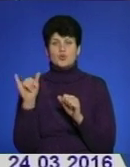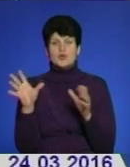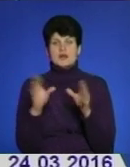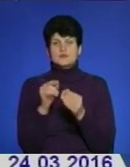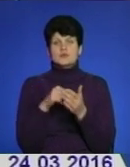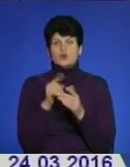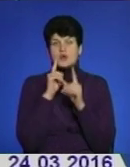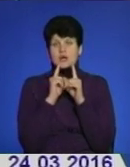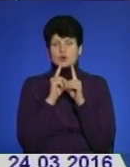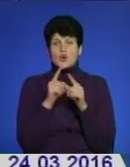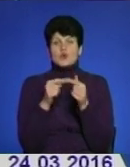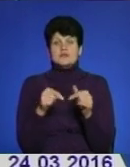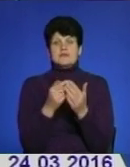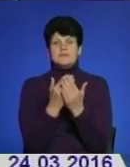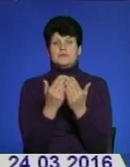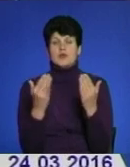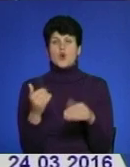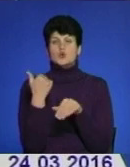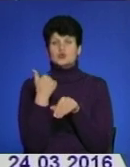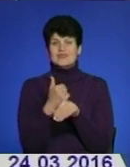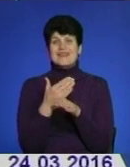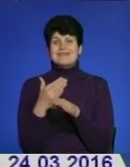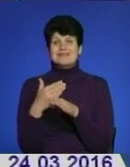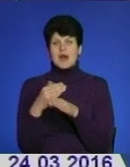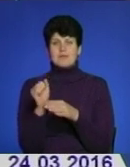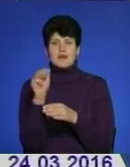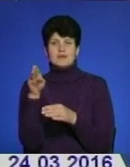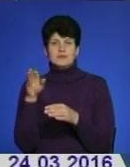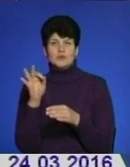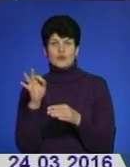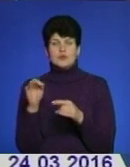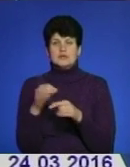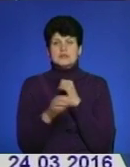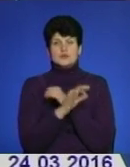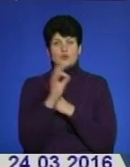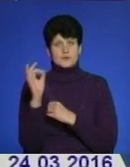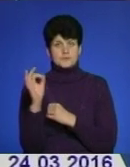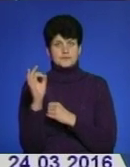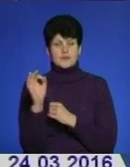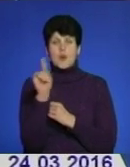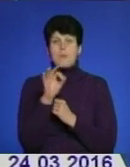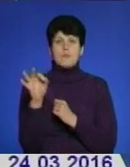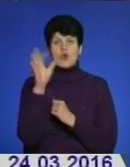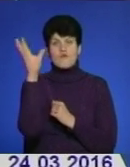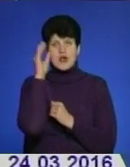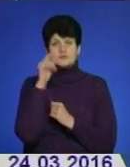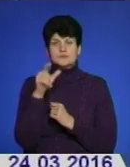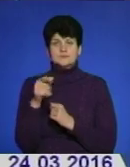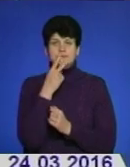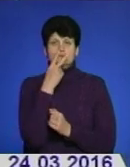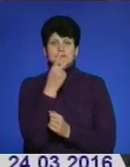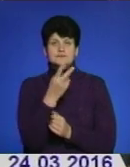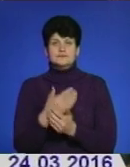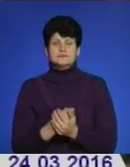організували експозицію про основні етапи антитерористичної операції на Сході. Про враження тернополян – дивіться далі.